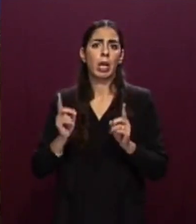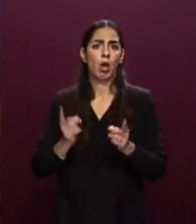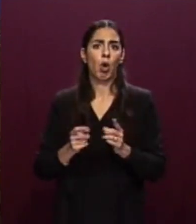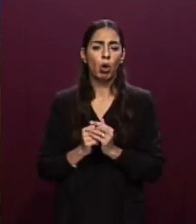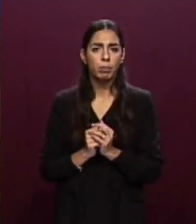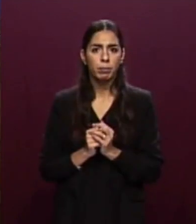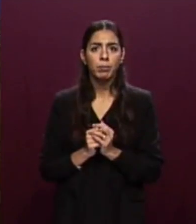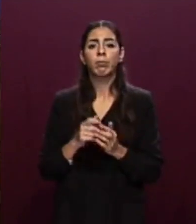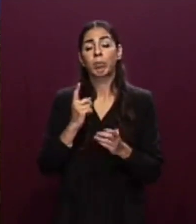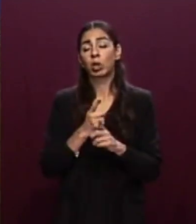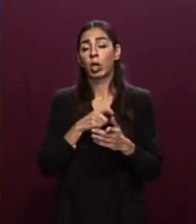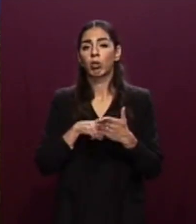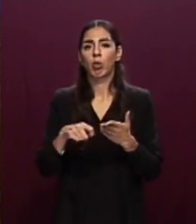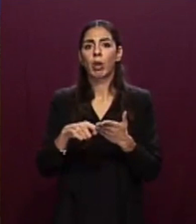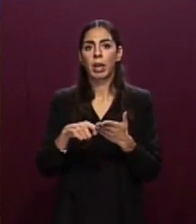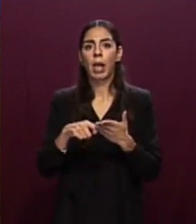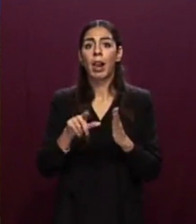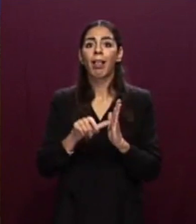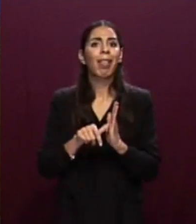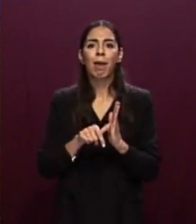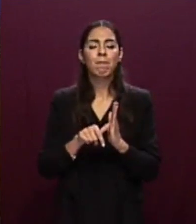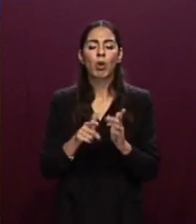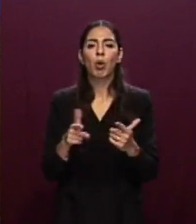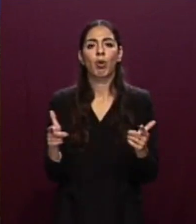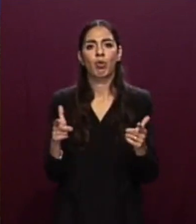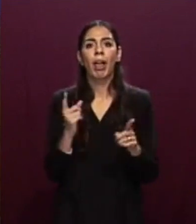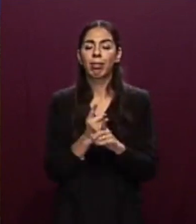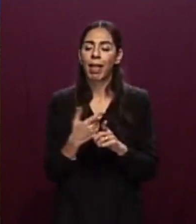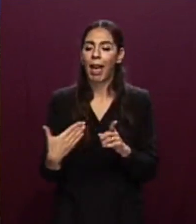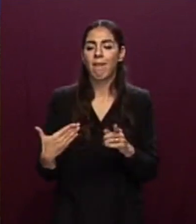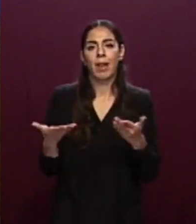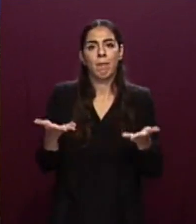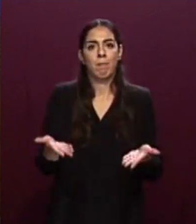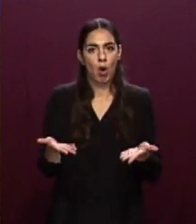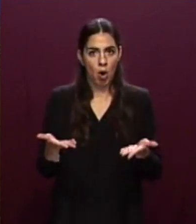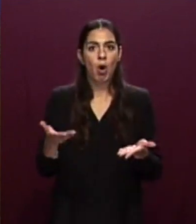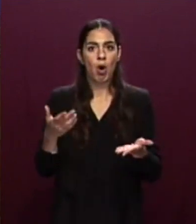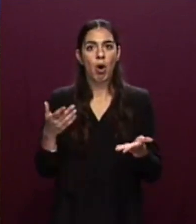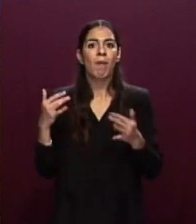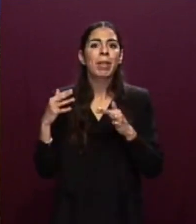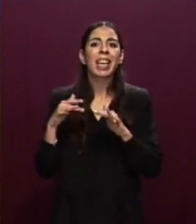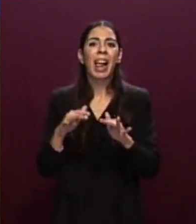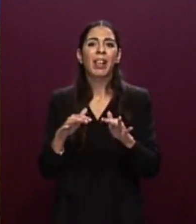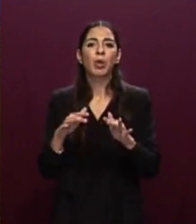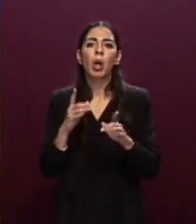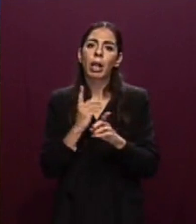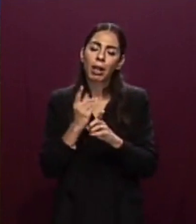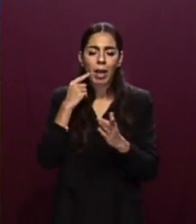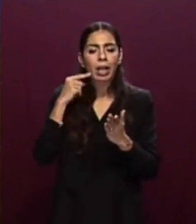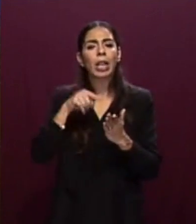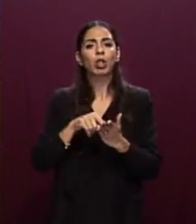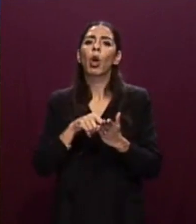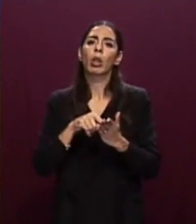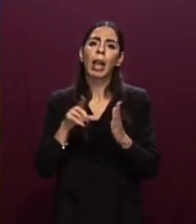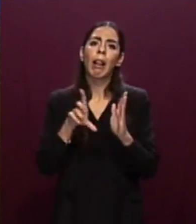ci resta altro tempo per dare una risposta seria e decisa alla necessità di ricondurre il fenomeno migratorio ad una rigorosa cornice di